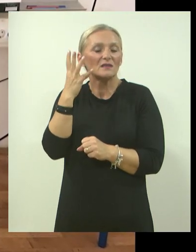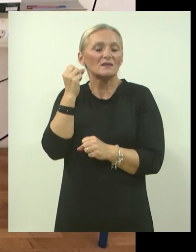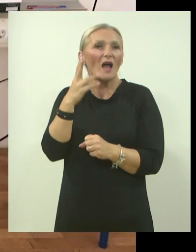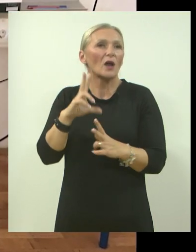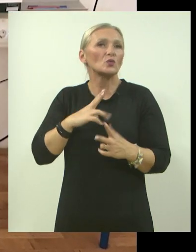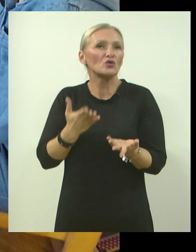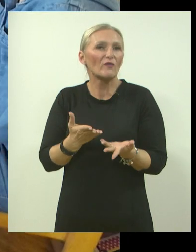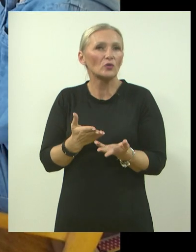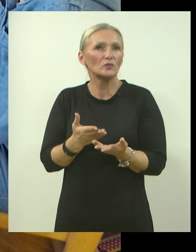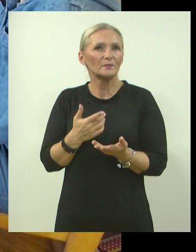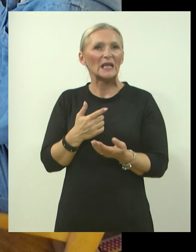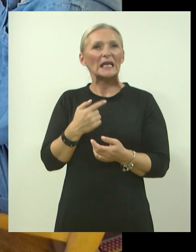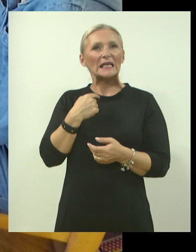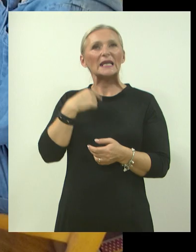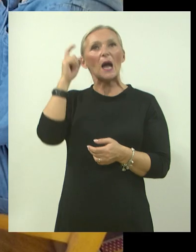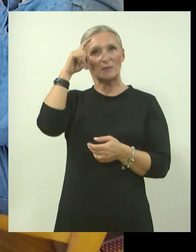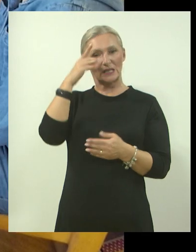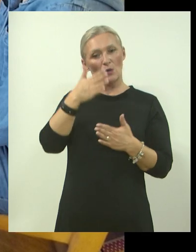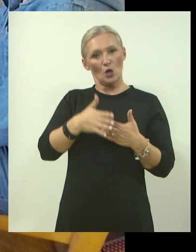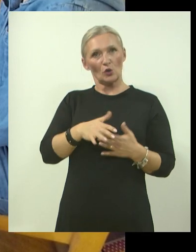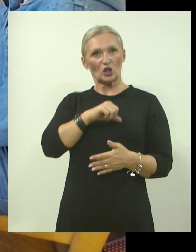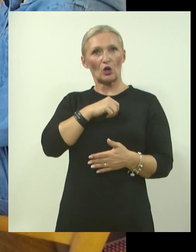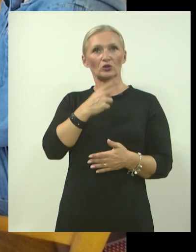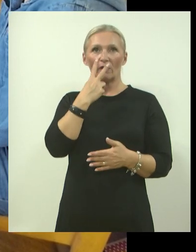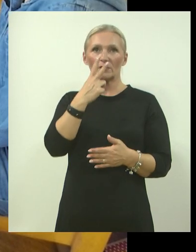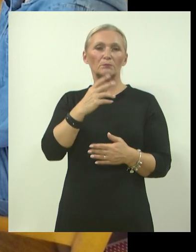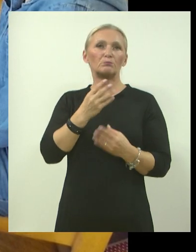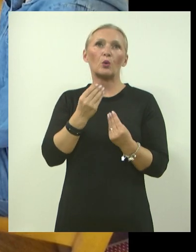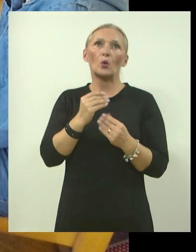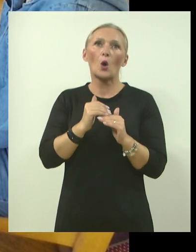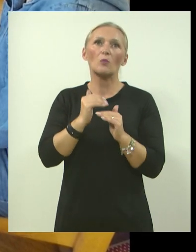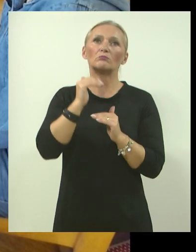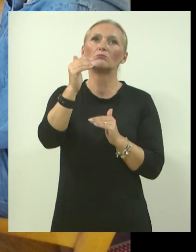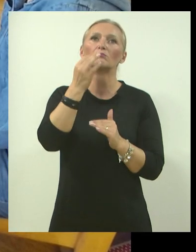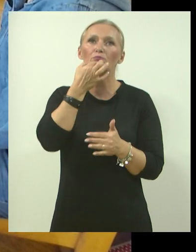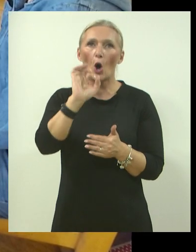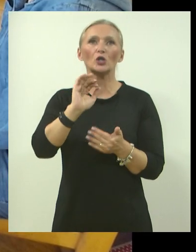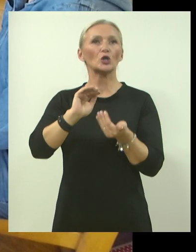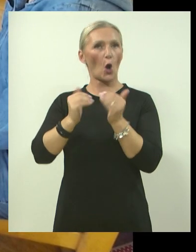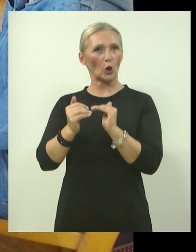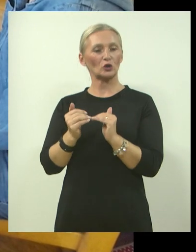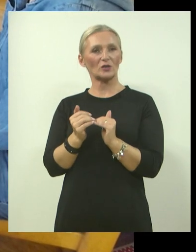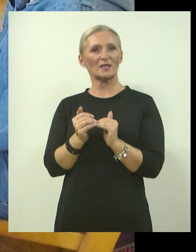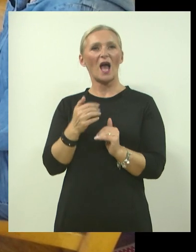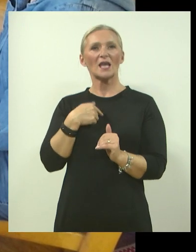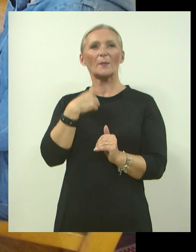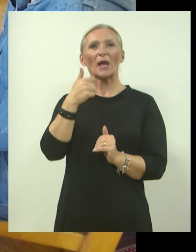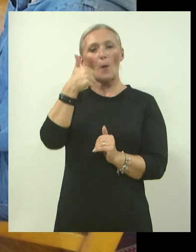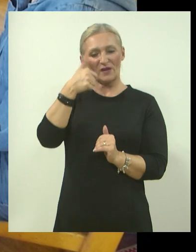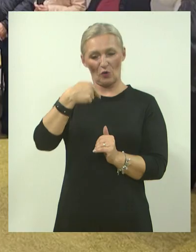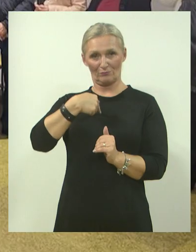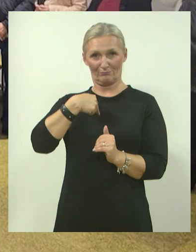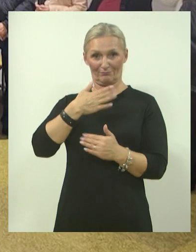tom u posljednje vrijeme i posljednjih godina vidi veliki, veliki napredak. Ali ja bih rekao da je prvo na nama